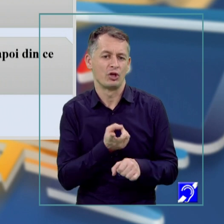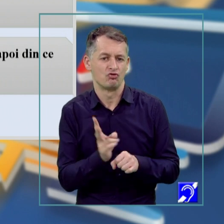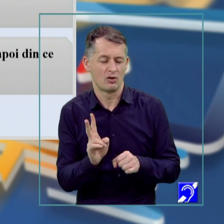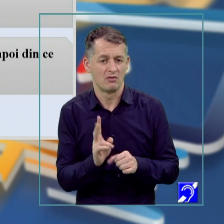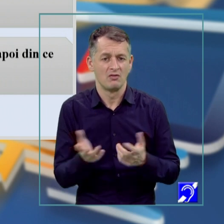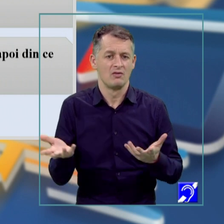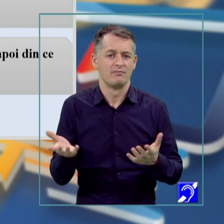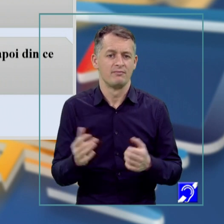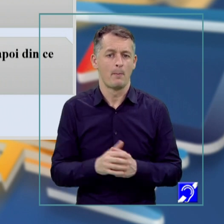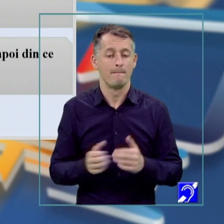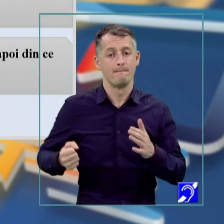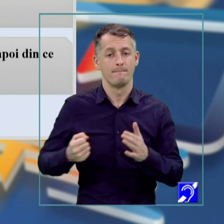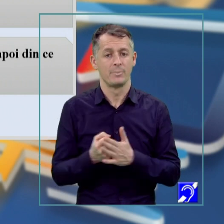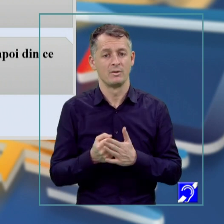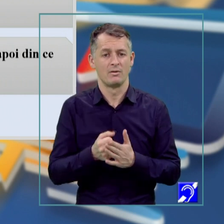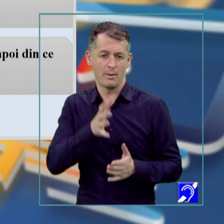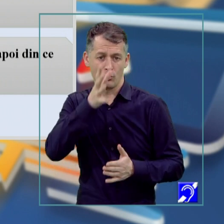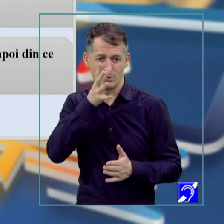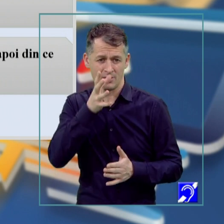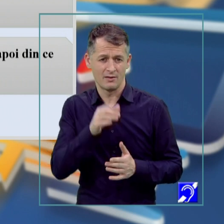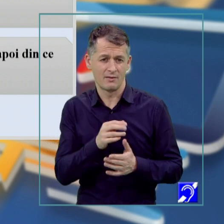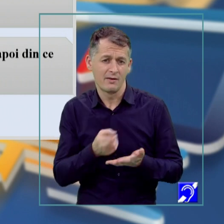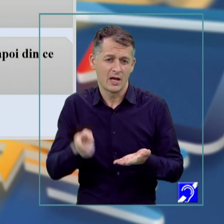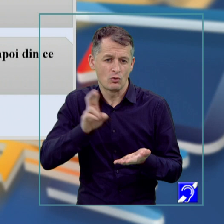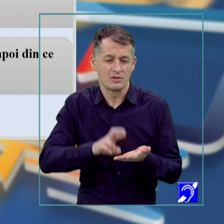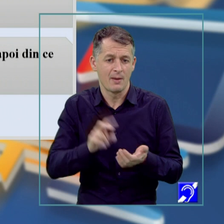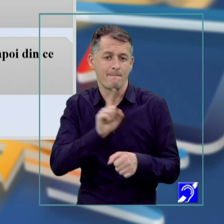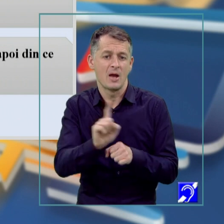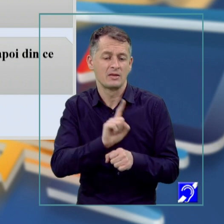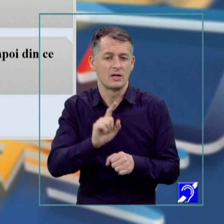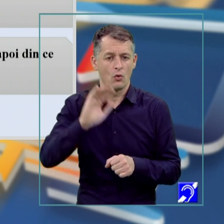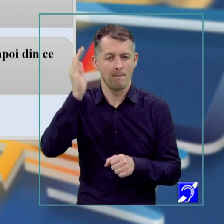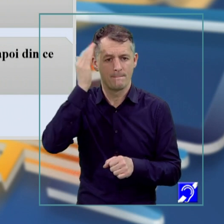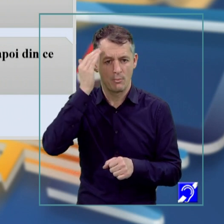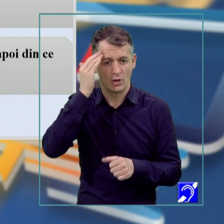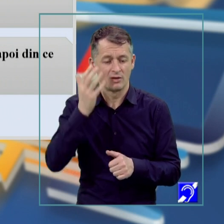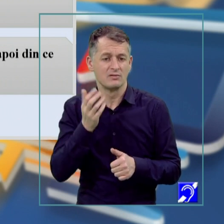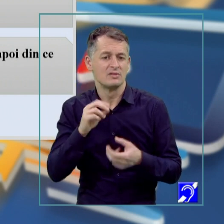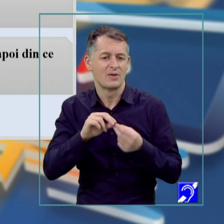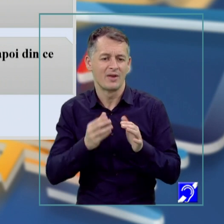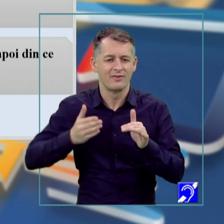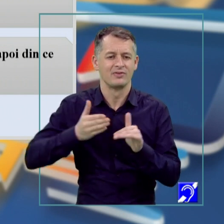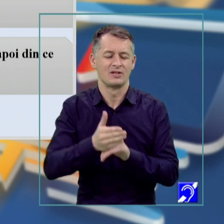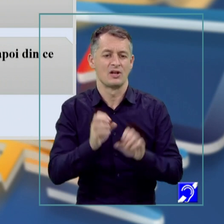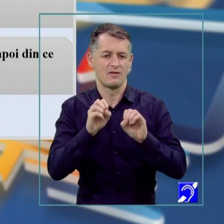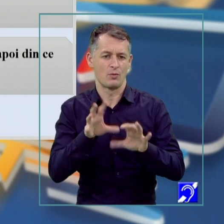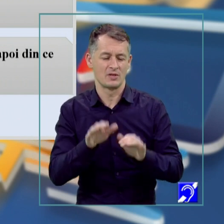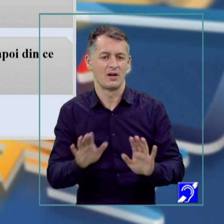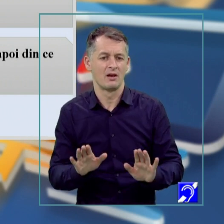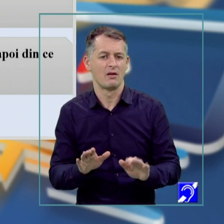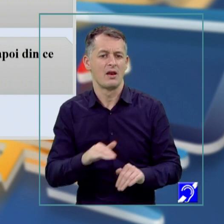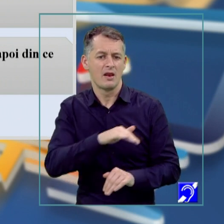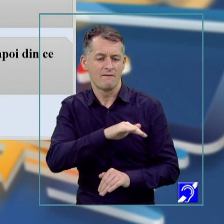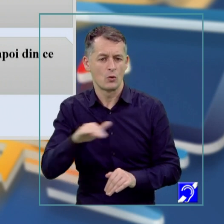imposibilitatea de a reactualiza materialul memorat. Înseamnă o trecere a informațiilor de la nivelul preconștient la